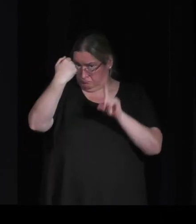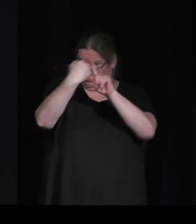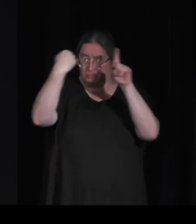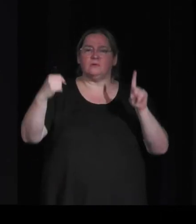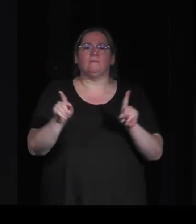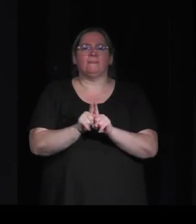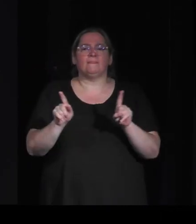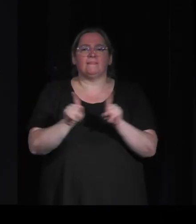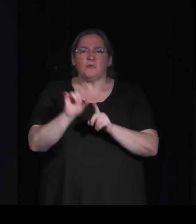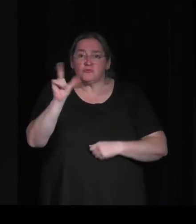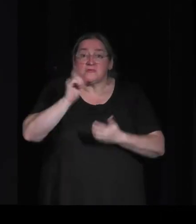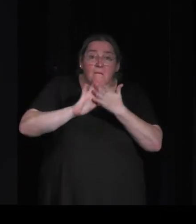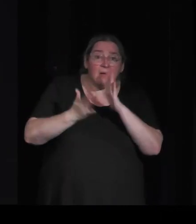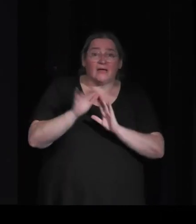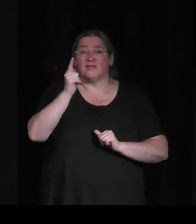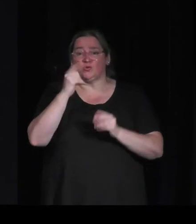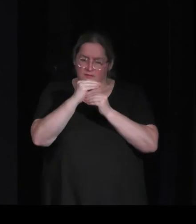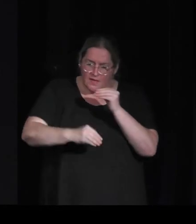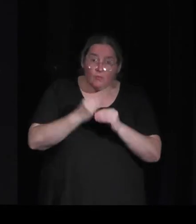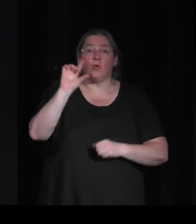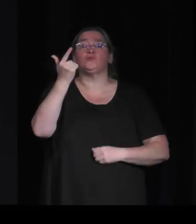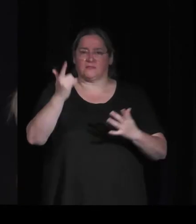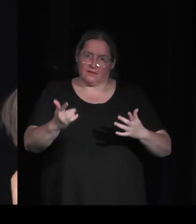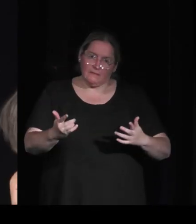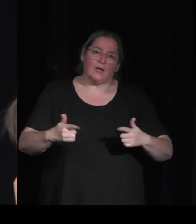Paris le deuxième monde et puis second life et puis